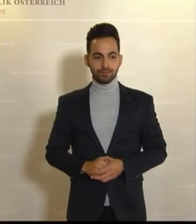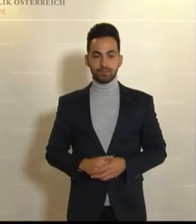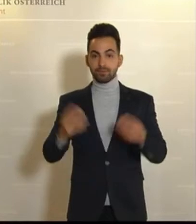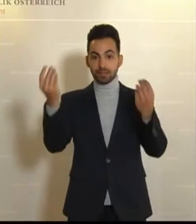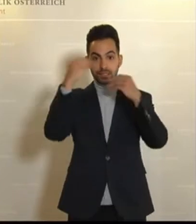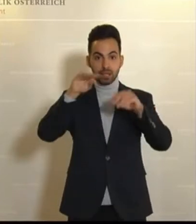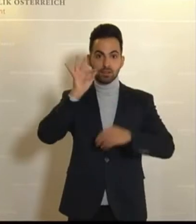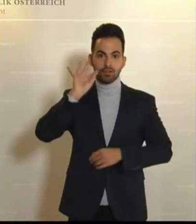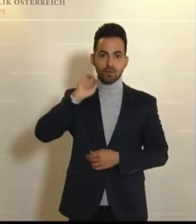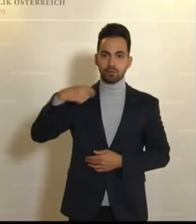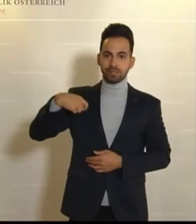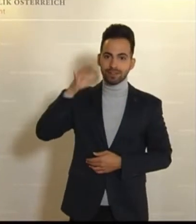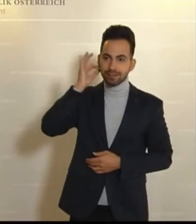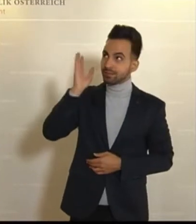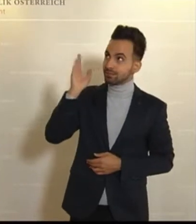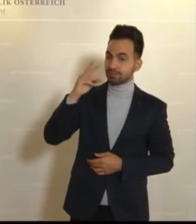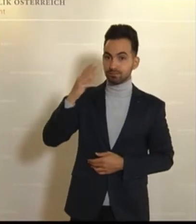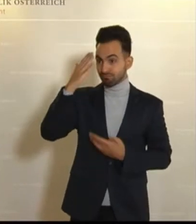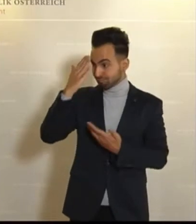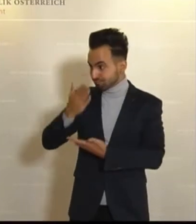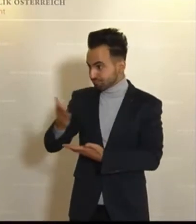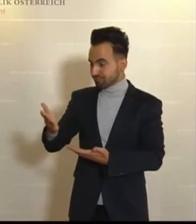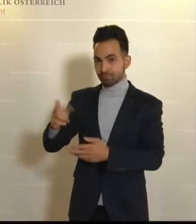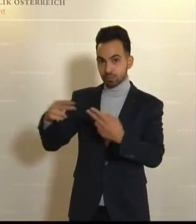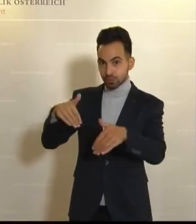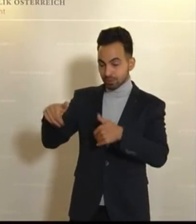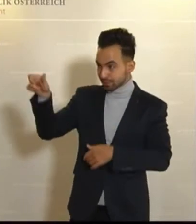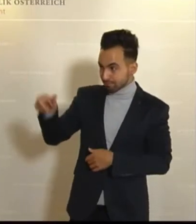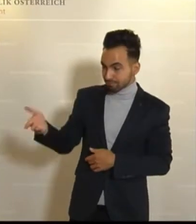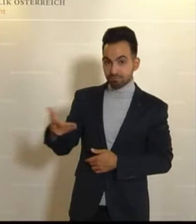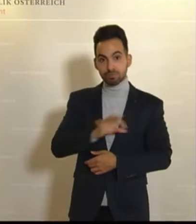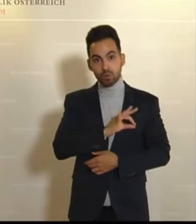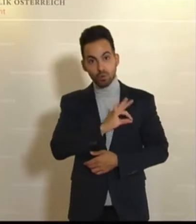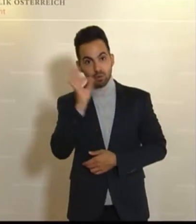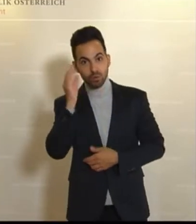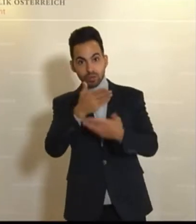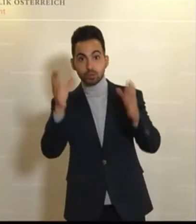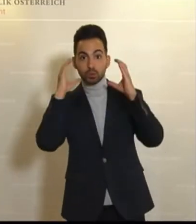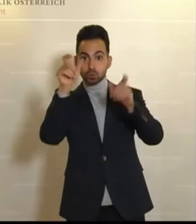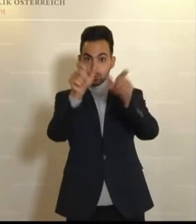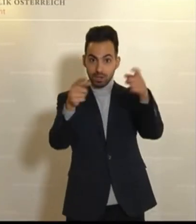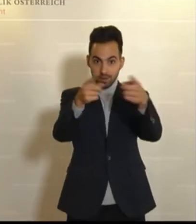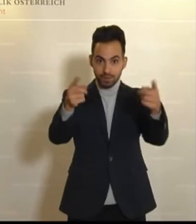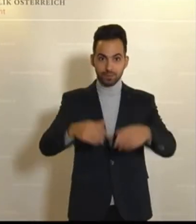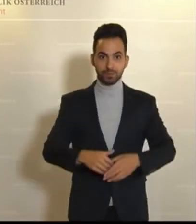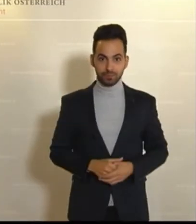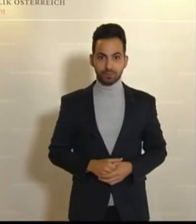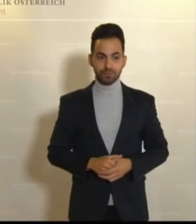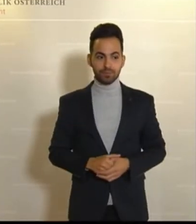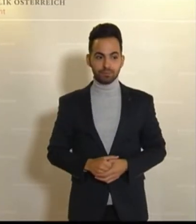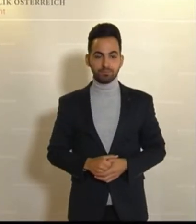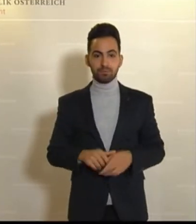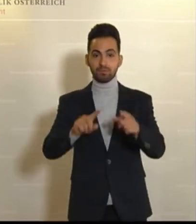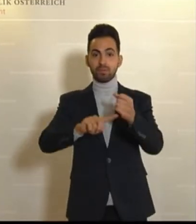Sehr geehrte Frau Präsidentin, geschätzter Herr Bundesminister, werte Kolleginnen und Kollegen, geschätzte Zuseherinnen und Zuseher, ich habe mir